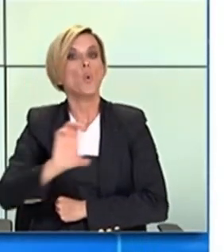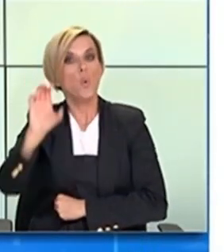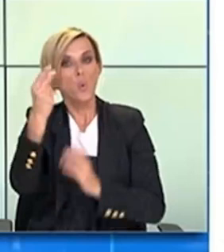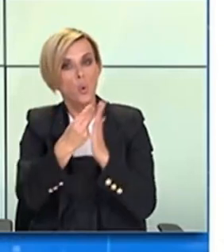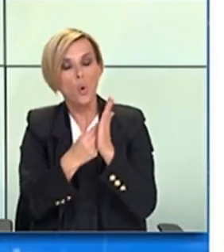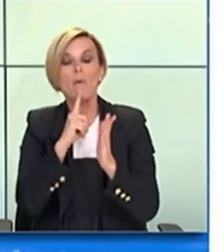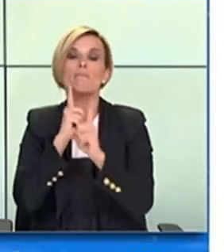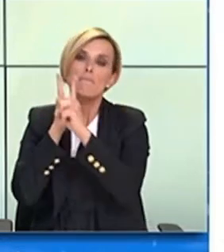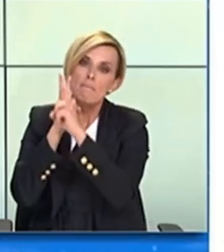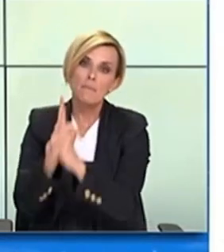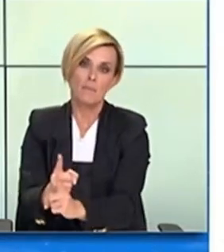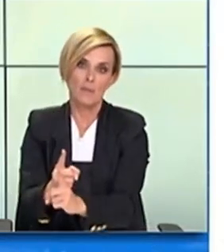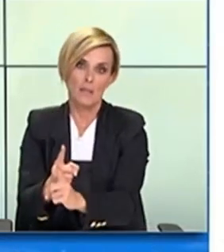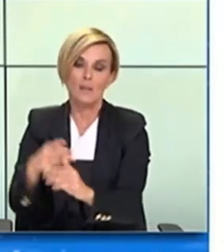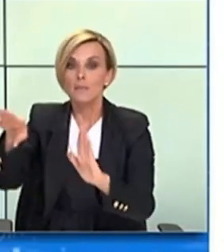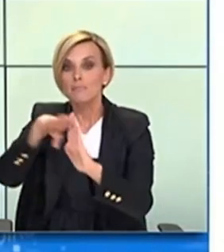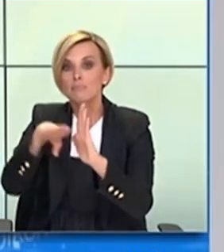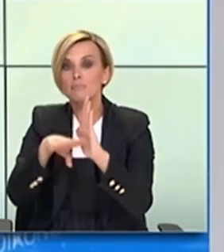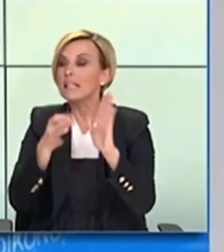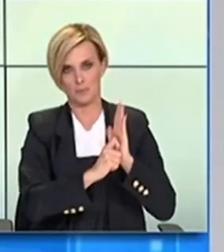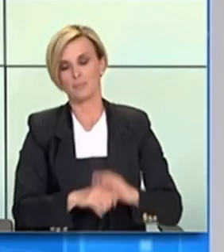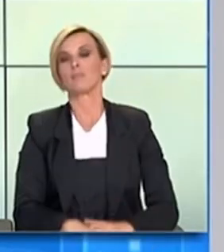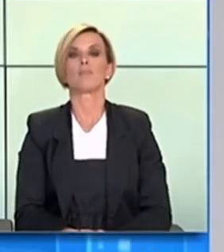ειδικά πρωτόκολλα της FIFA και της FIBA.